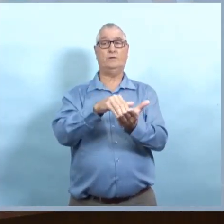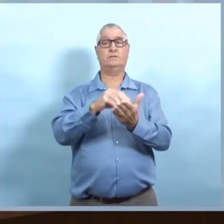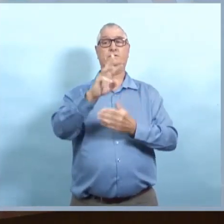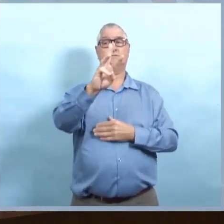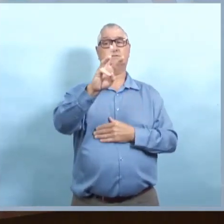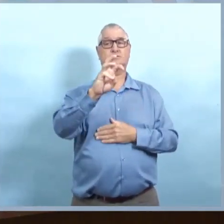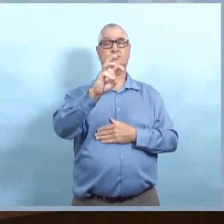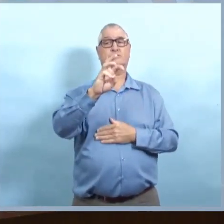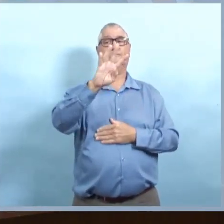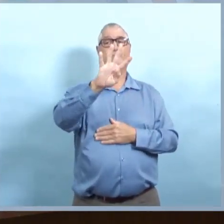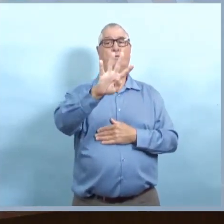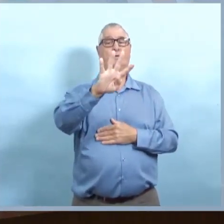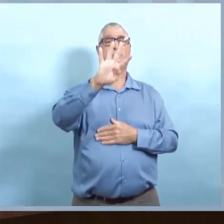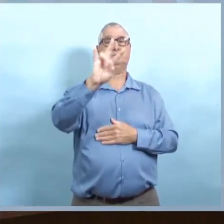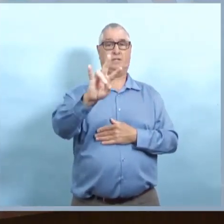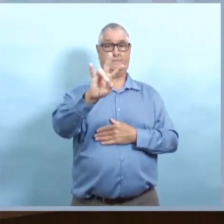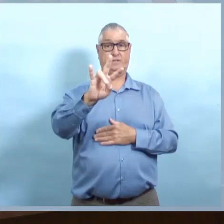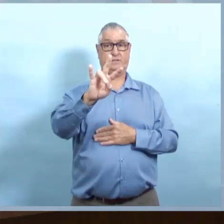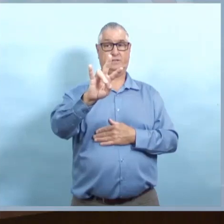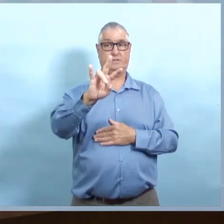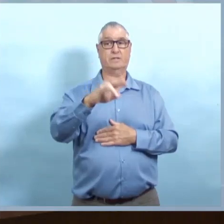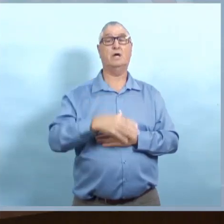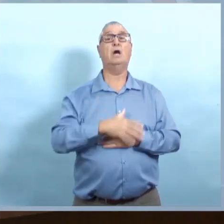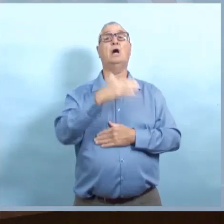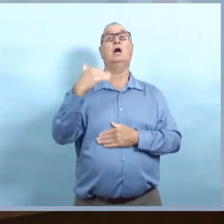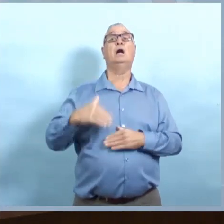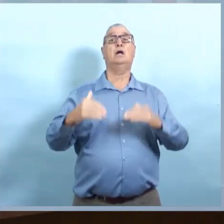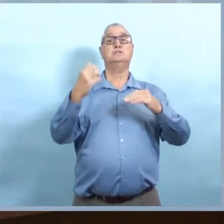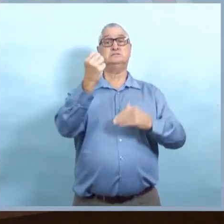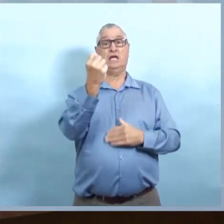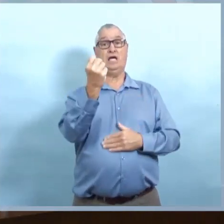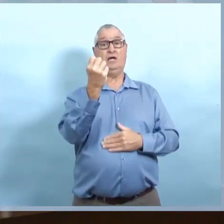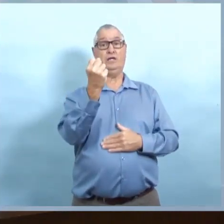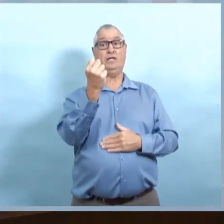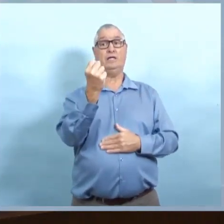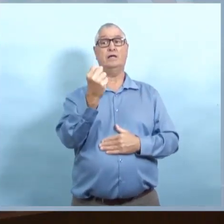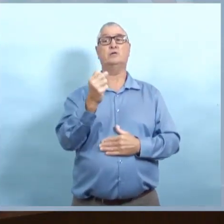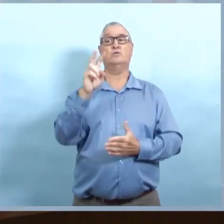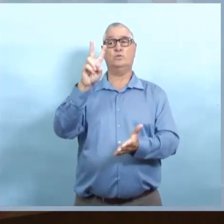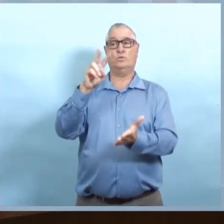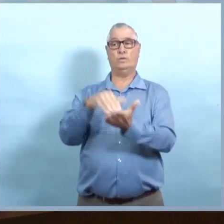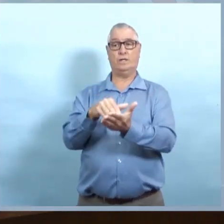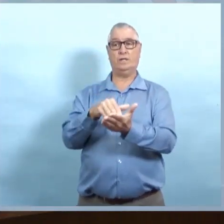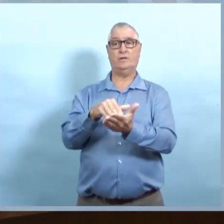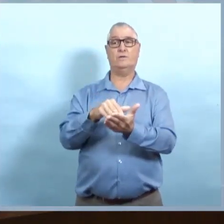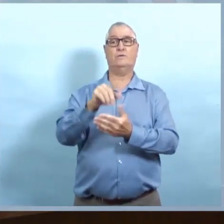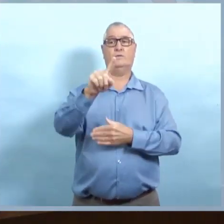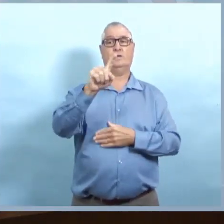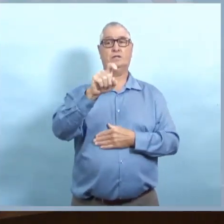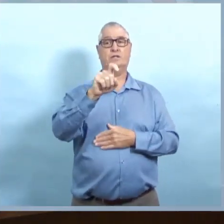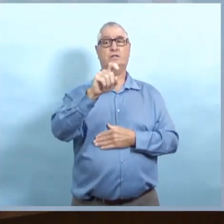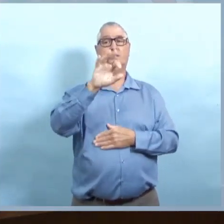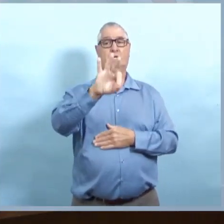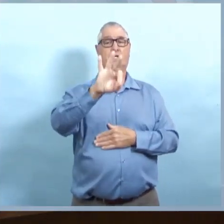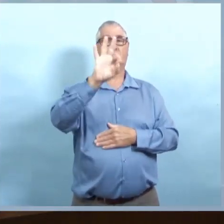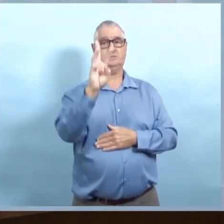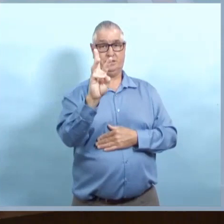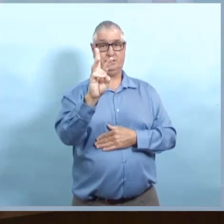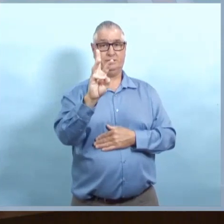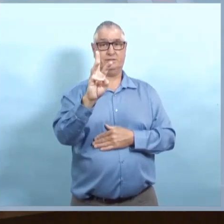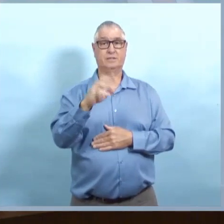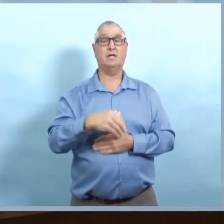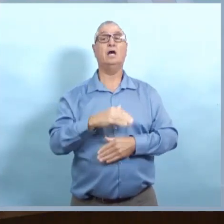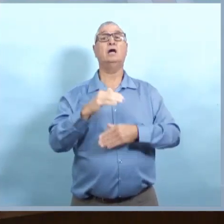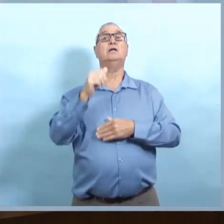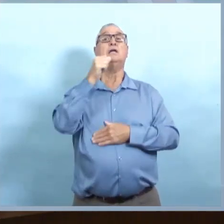Les tests en laboratoire indiquent que nous avons fait 2 647 tests vendredi, 2 196 samedi et